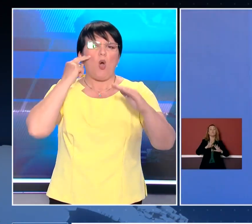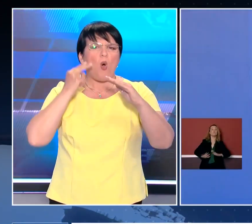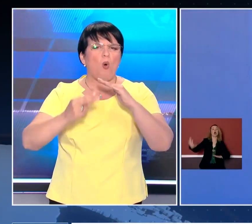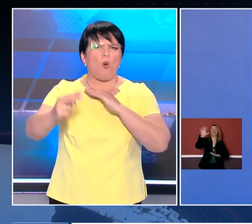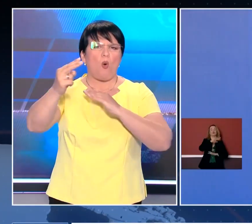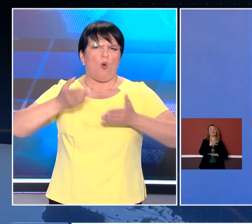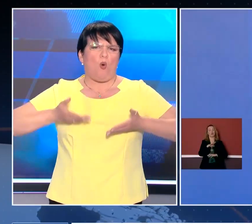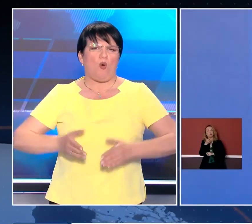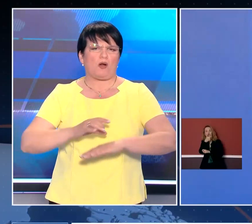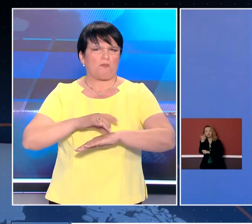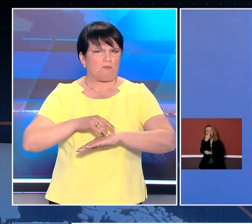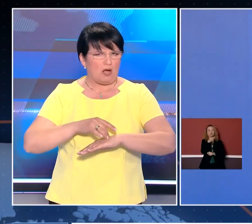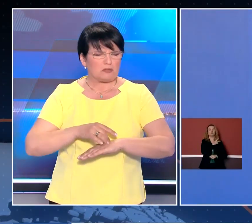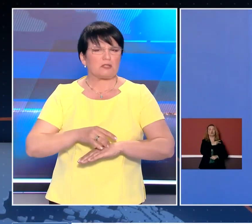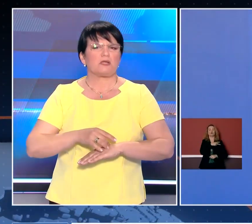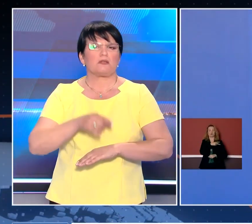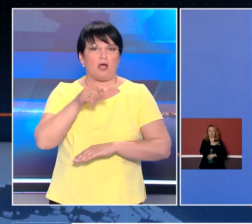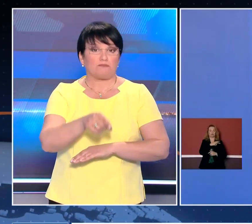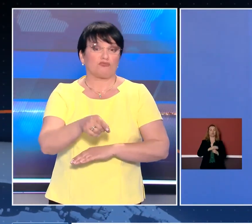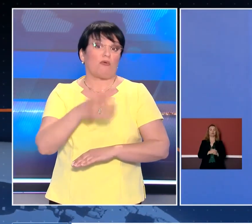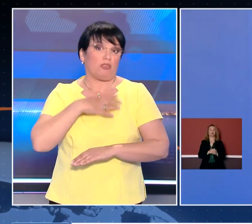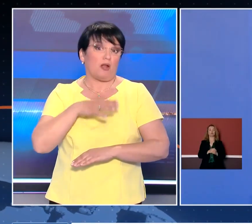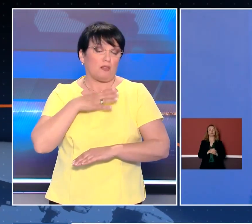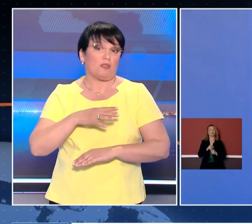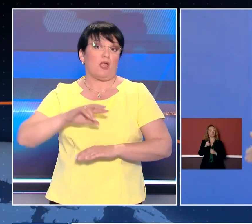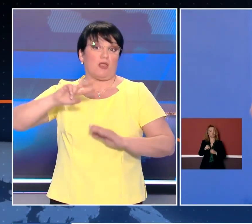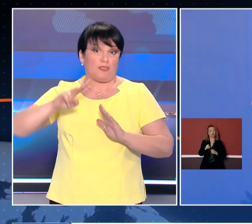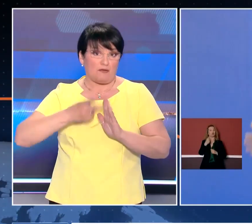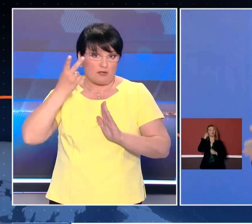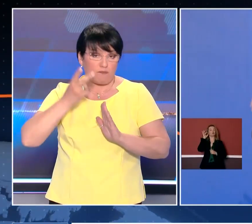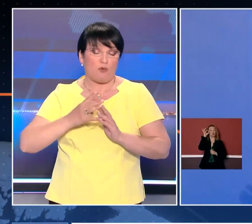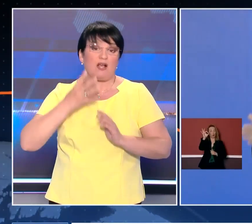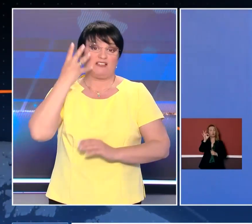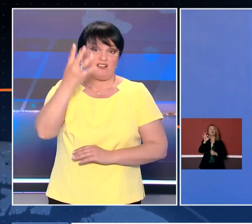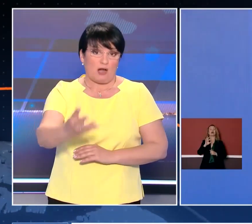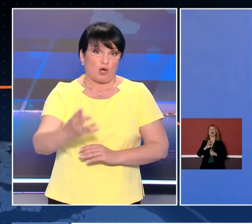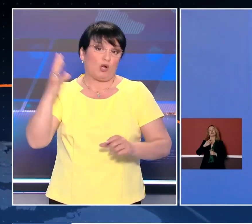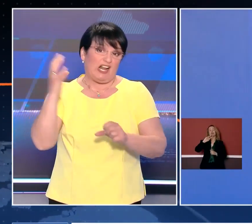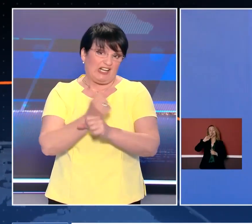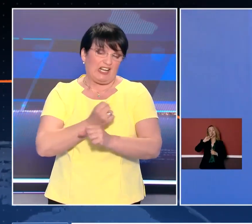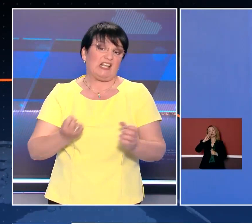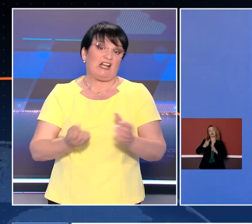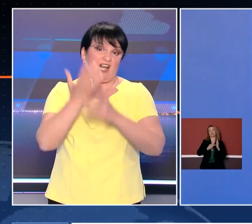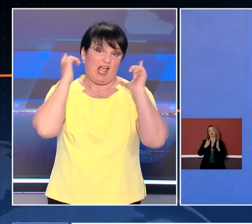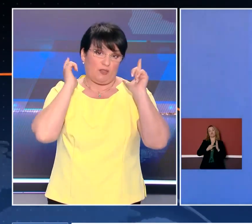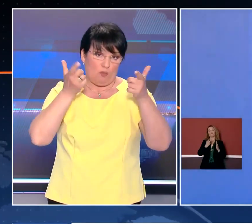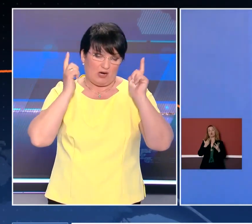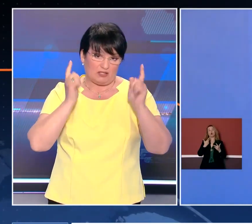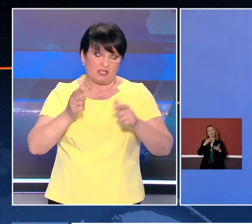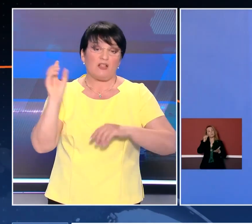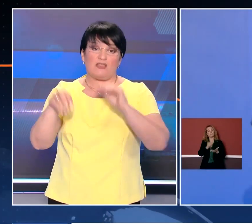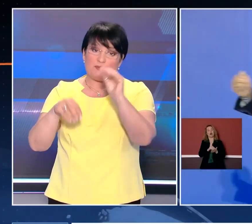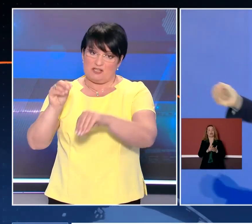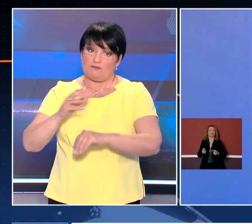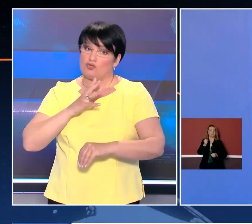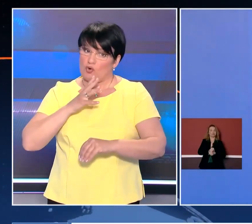της πατρίδας μας, το όραμα το οποίο θα αποτελέσει και το ζητούμενο της δεύτερης τετραετίας της Νέας Δημοκρατίας, γι' αυτό θα κριθούν να ψηφίσουν οι